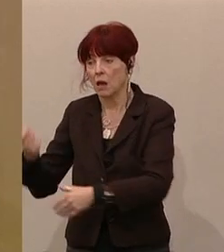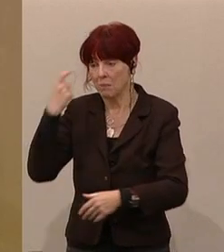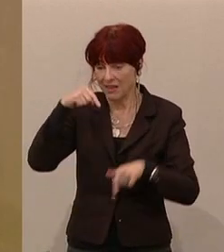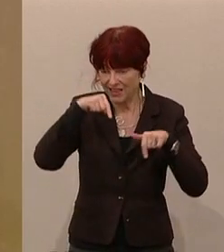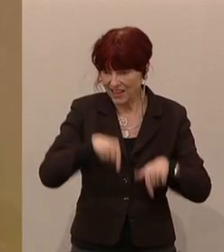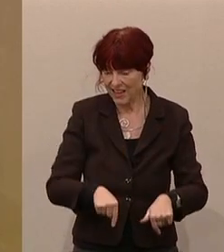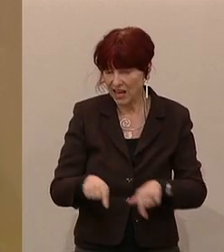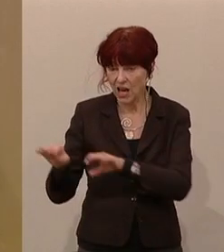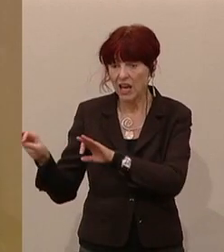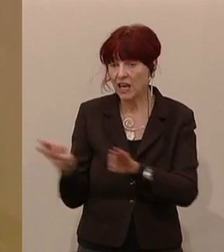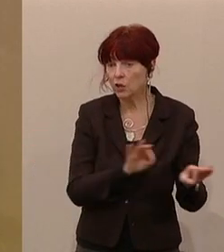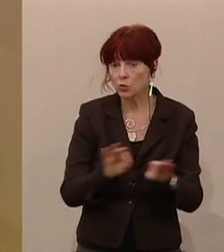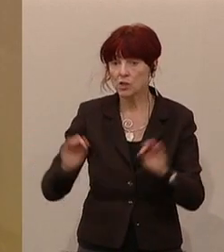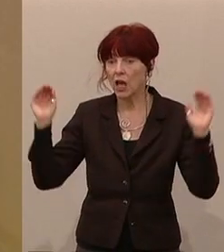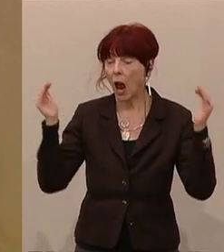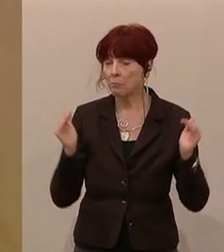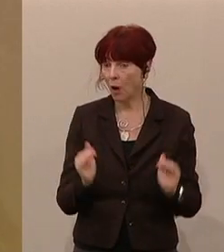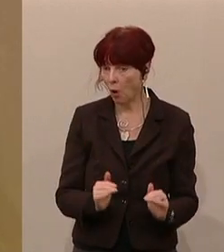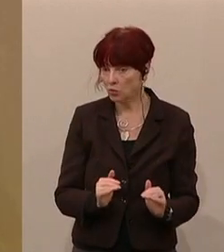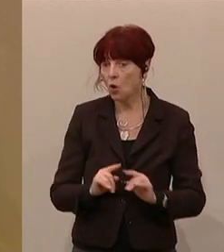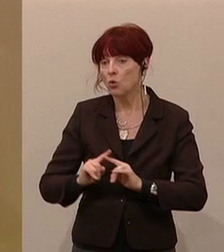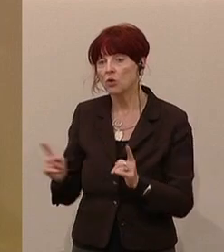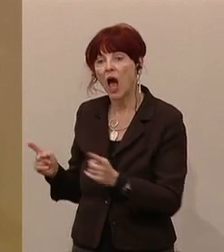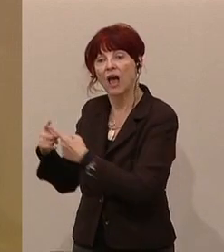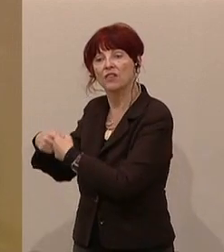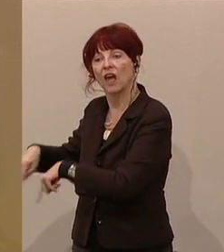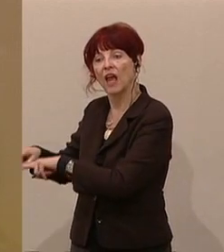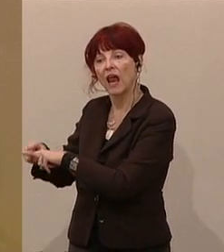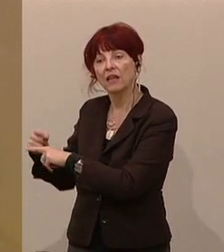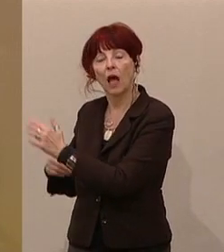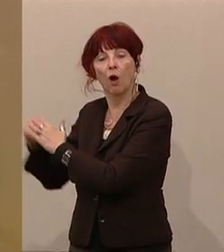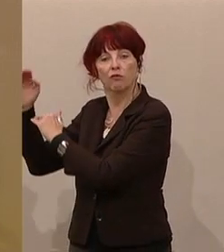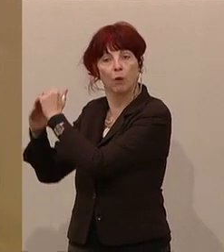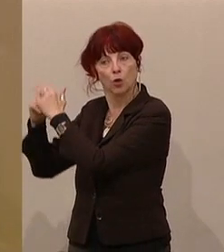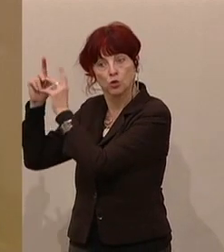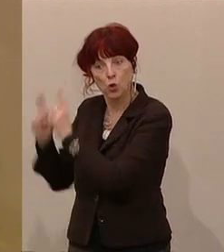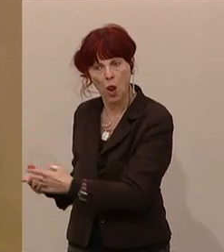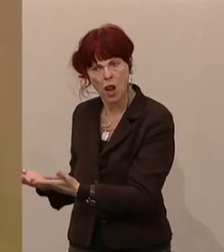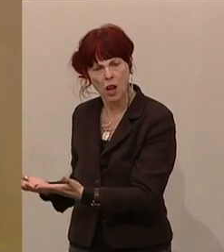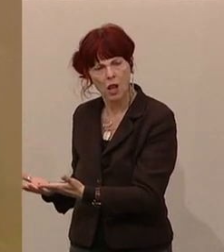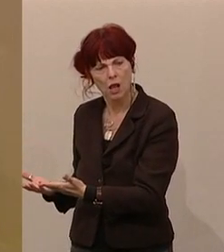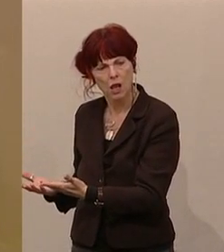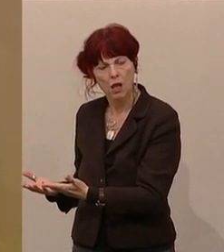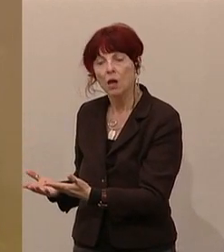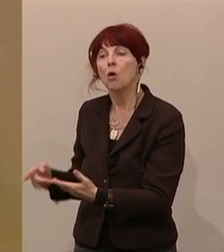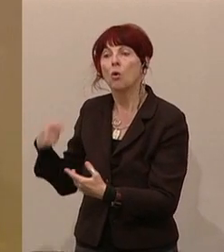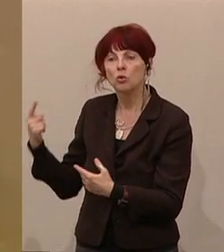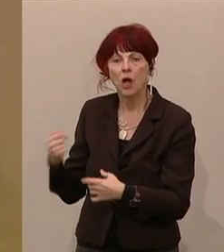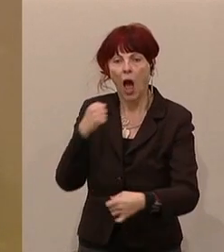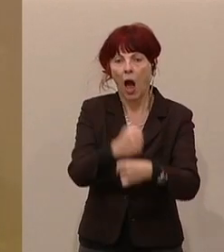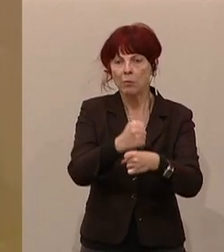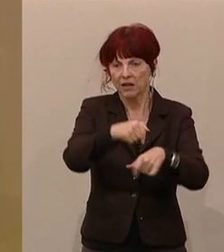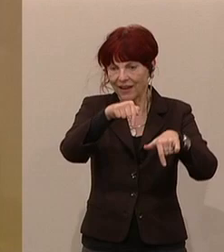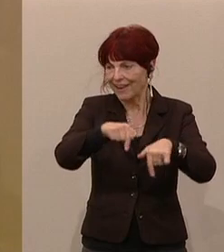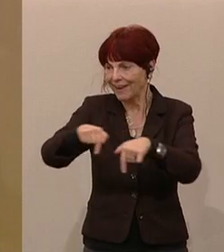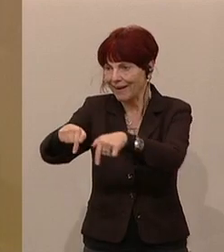deindustrialisieren und in anderen Ländern die Industrien aufbauen? Warum? Was machen wir dann mit den Arbeitern?